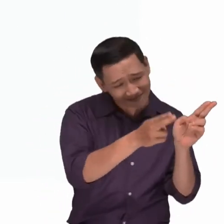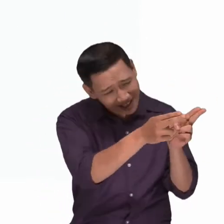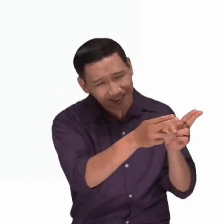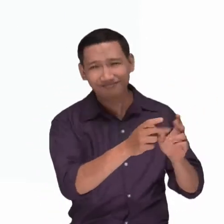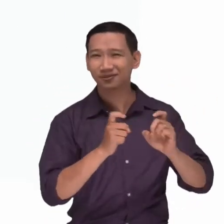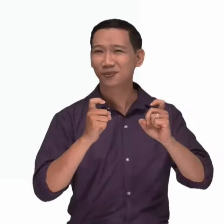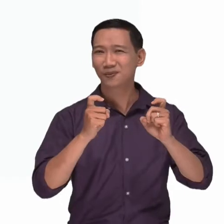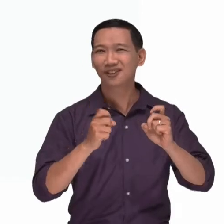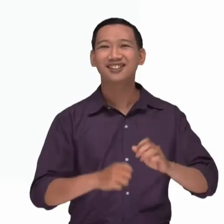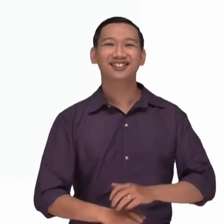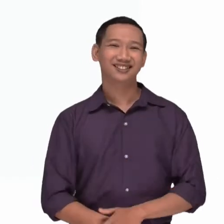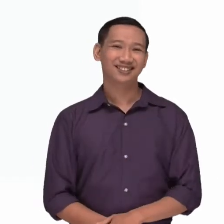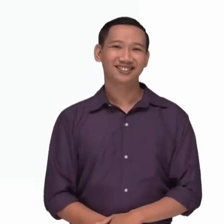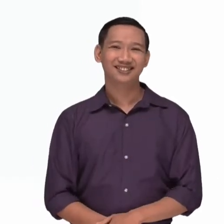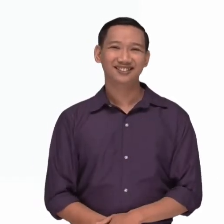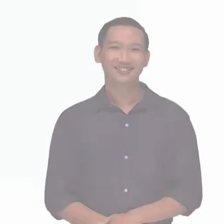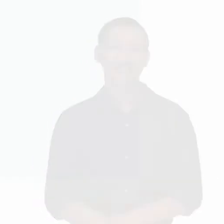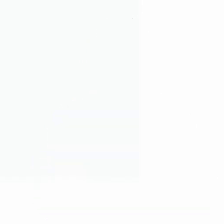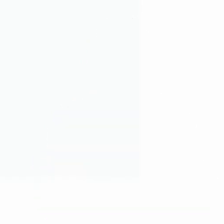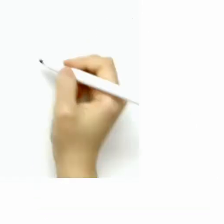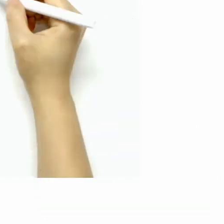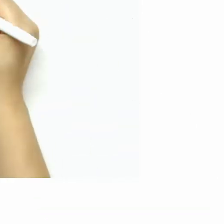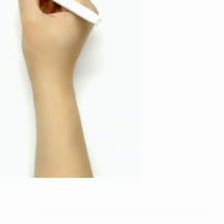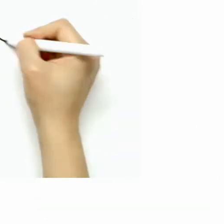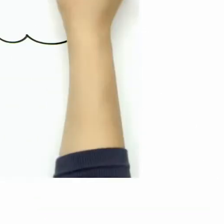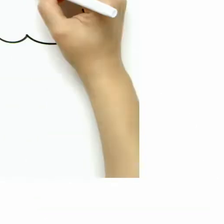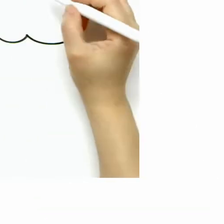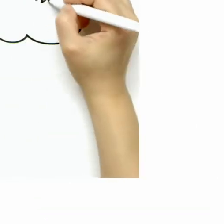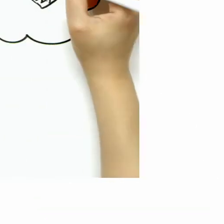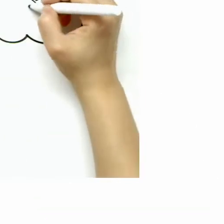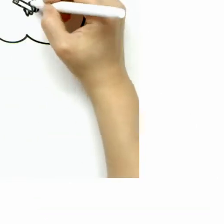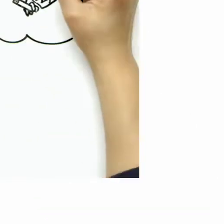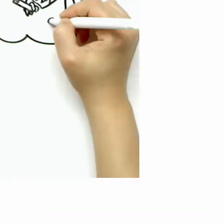Không cần phải thô lỗ Nhưng hãy cho biết lý do bạn không muốn tham gia